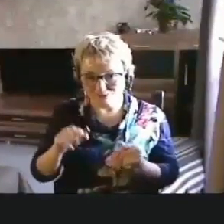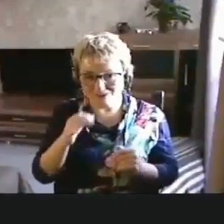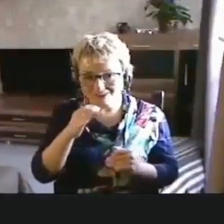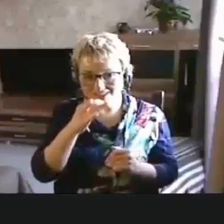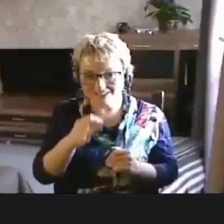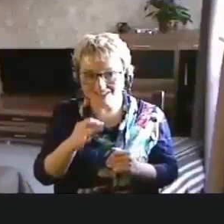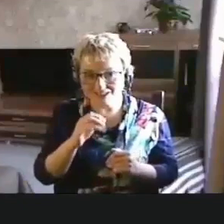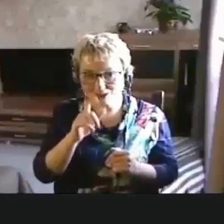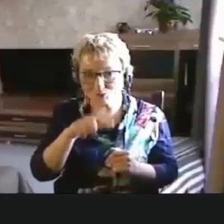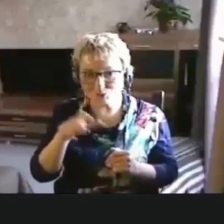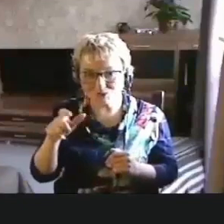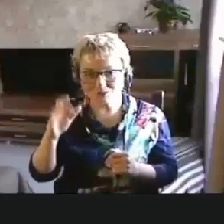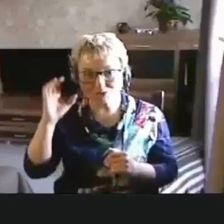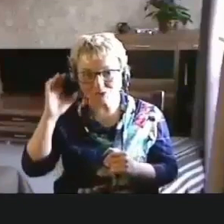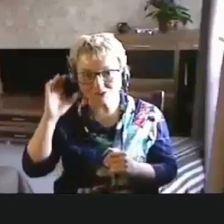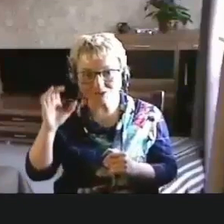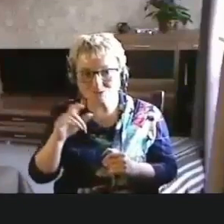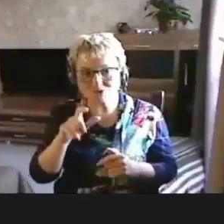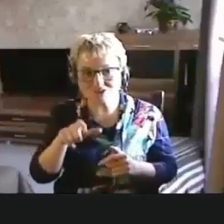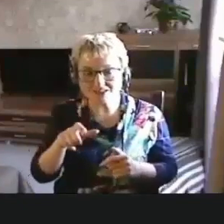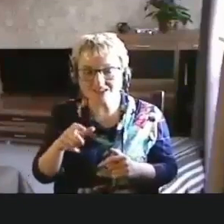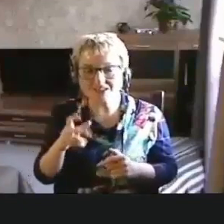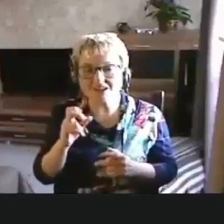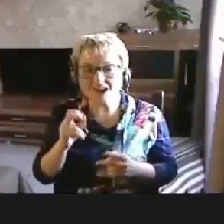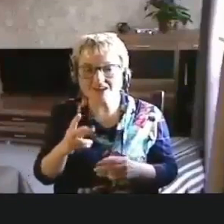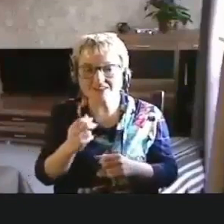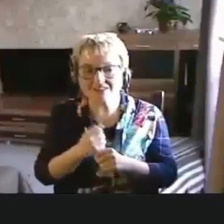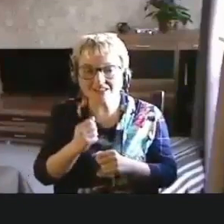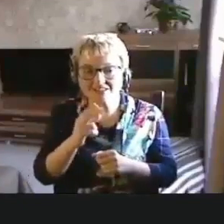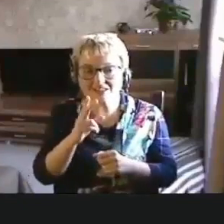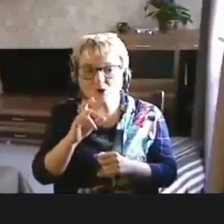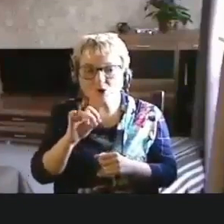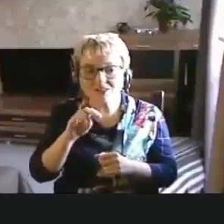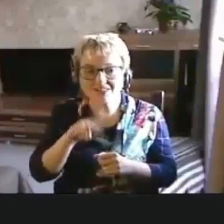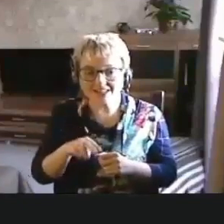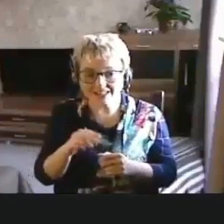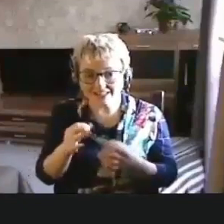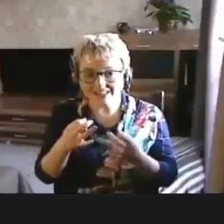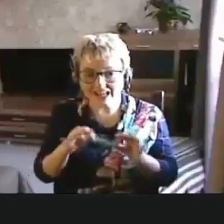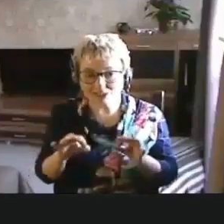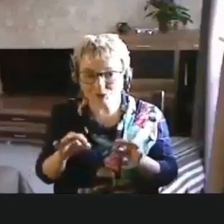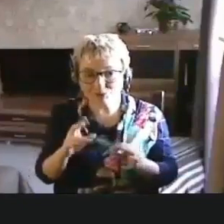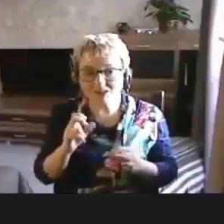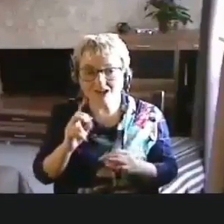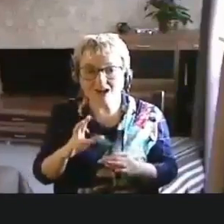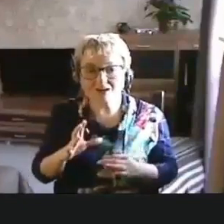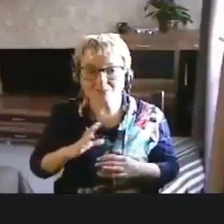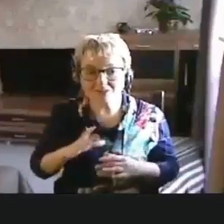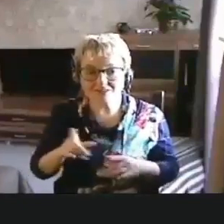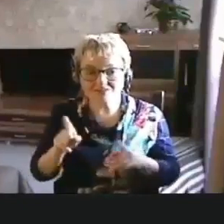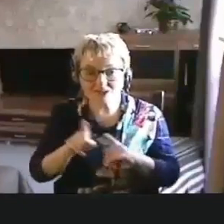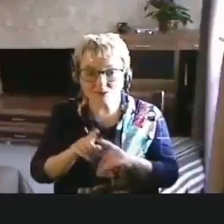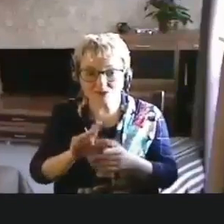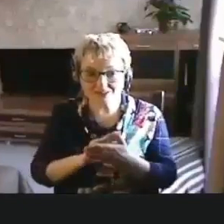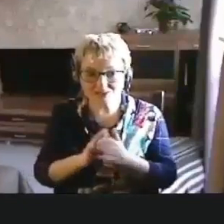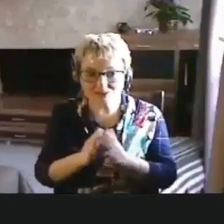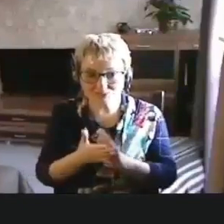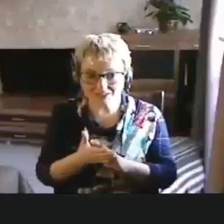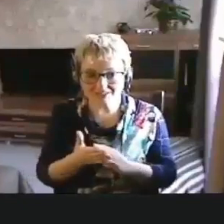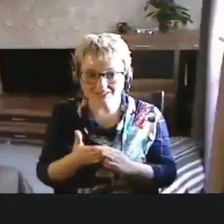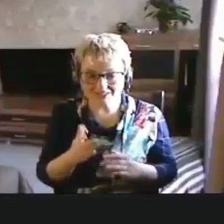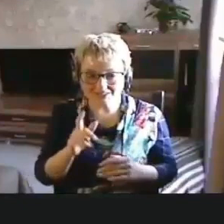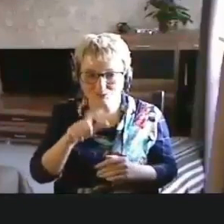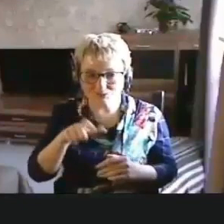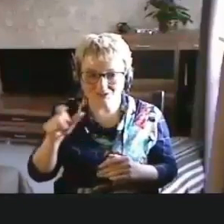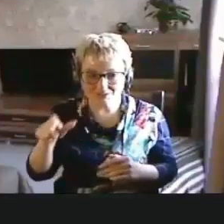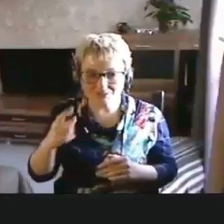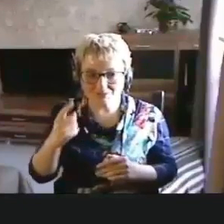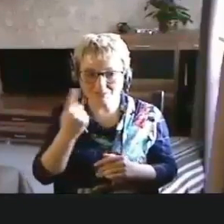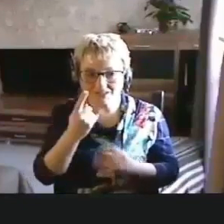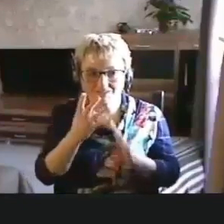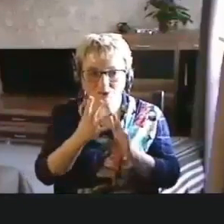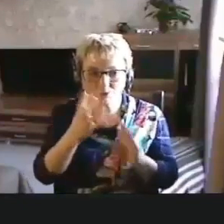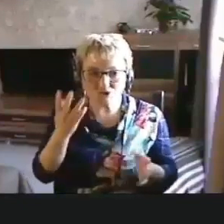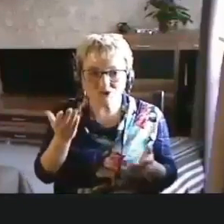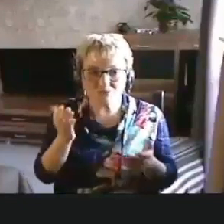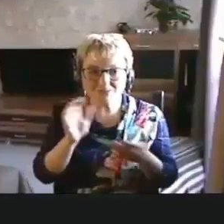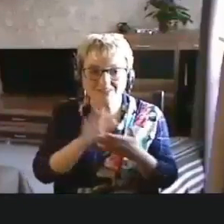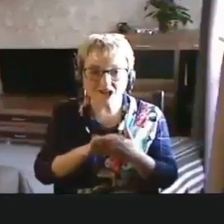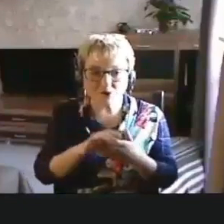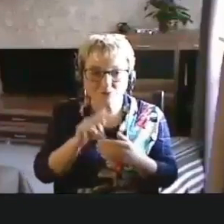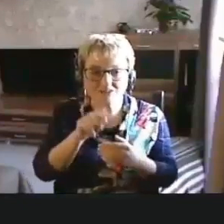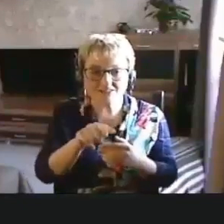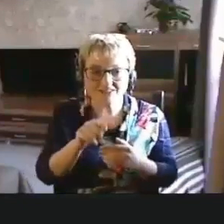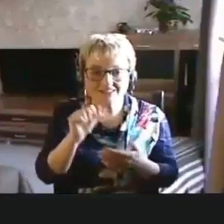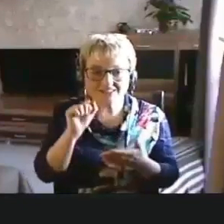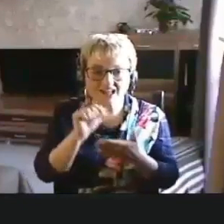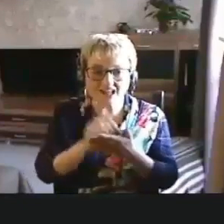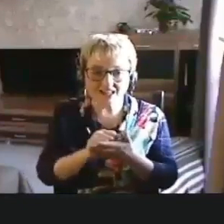и тем, кто слушает, как сделать контент доступный тоже. Как быть в этой ситуации людям? Ну, в первую очередь познакомиться с